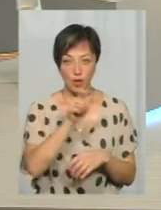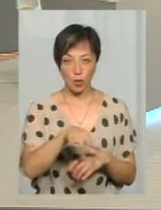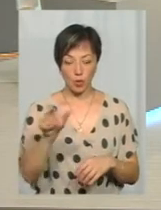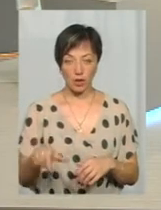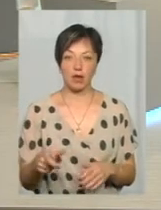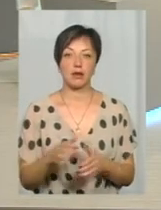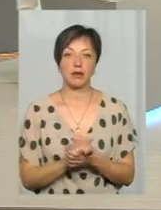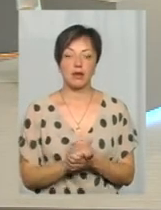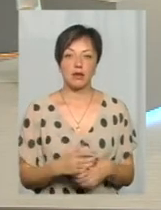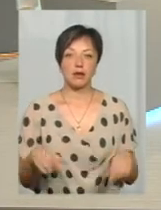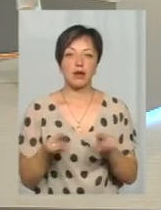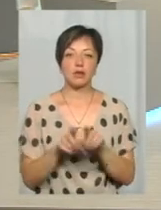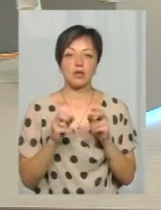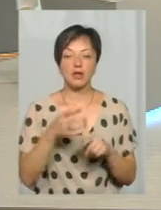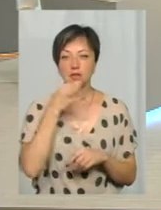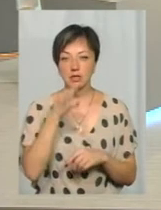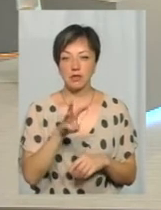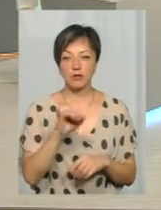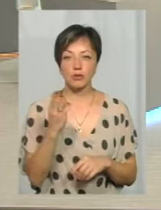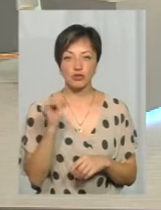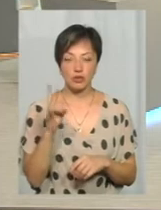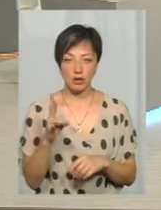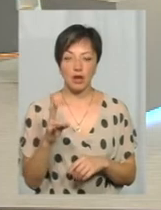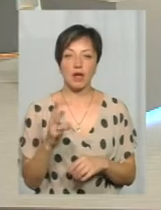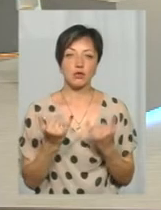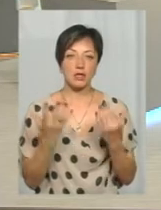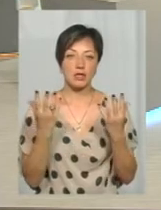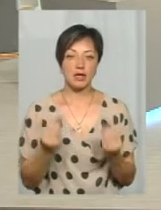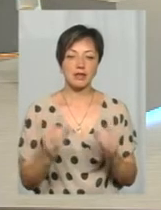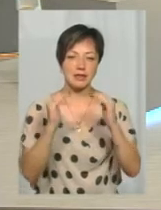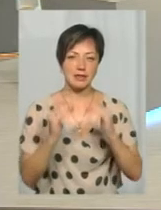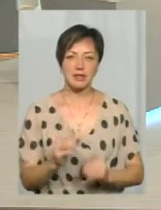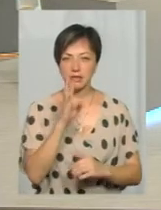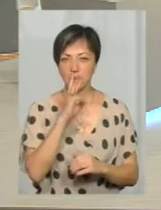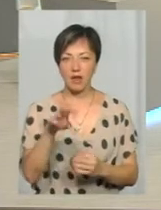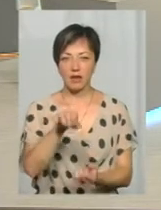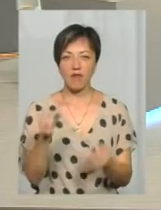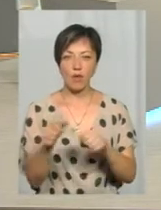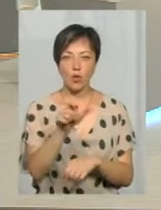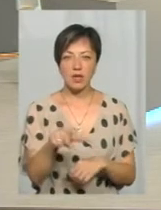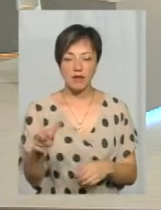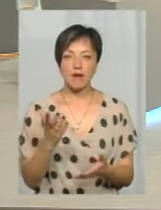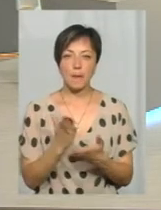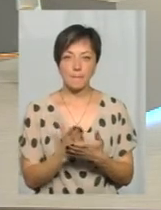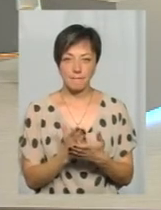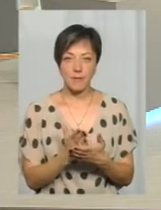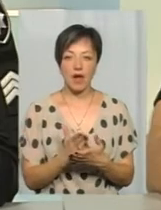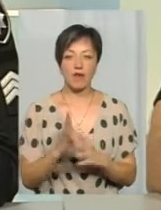Також, як сказав Мішан, на сьогоднішній день дуже низька заробітна плата тих самих водіїв, і водії, які мають